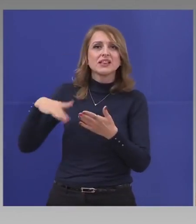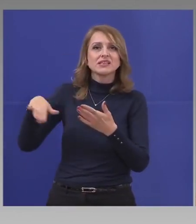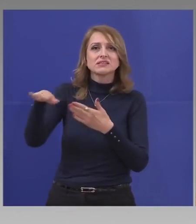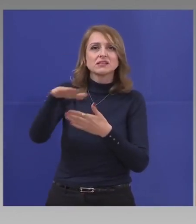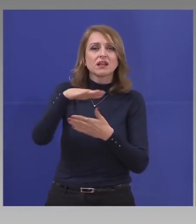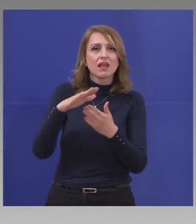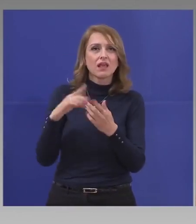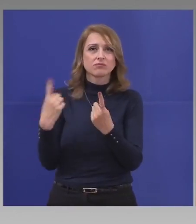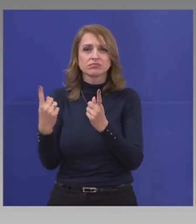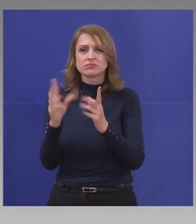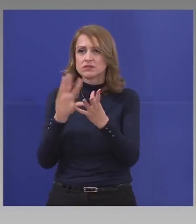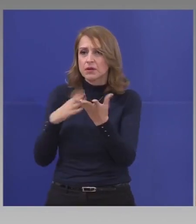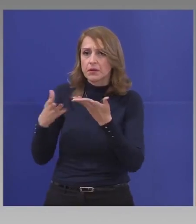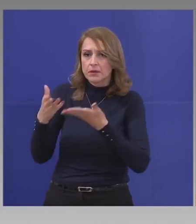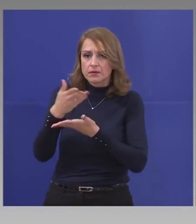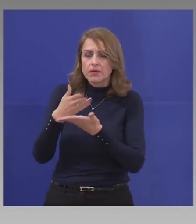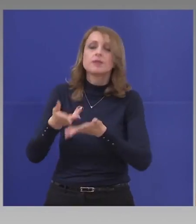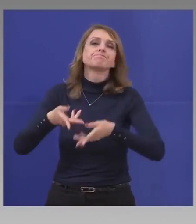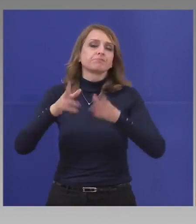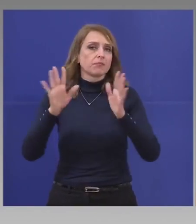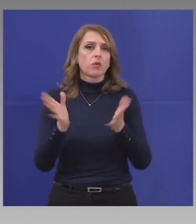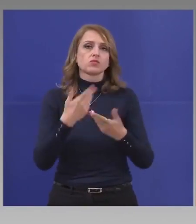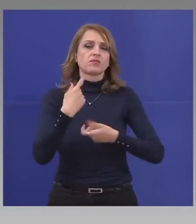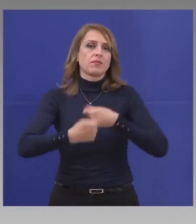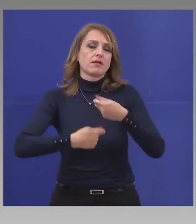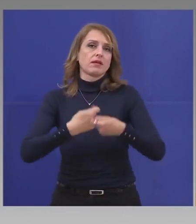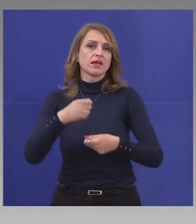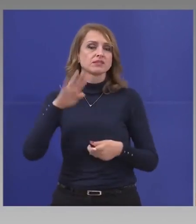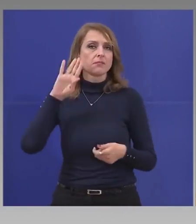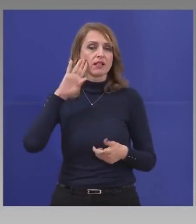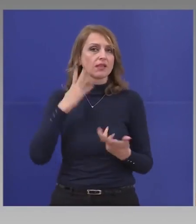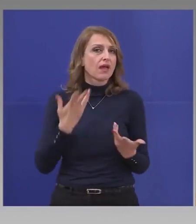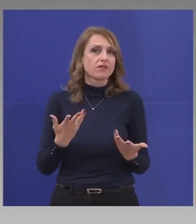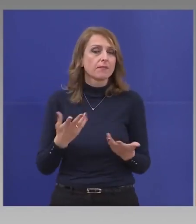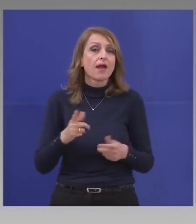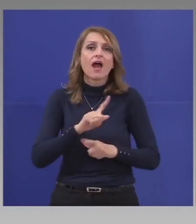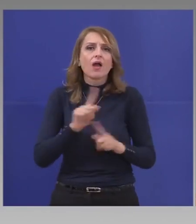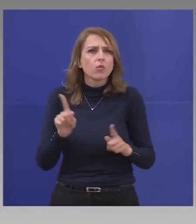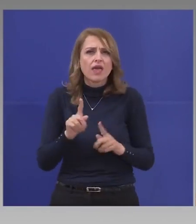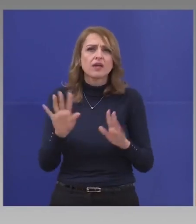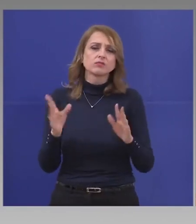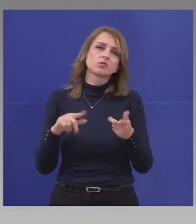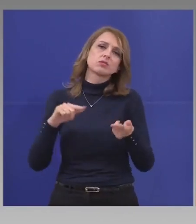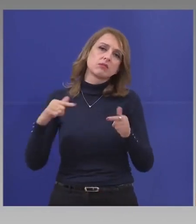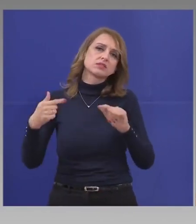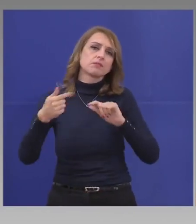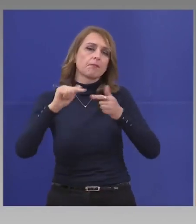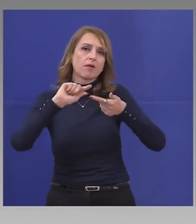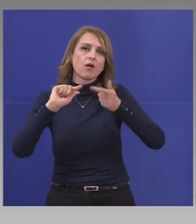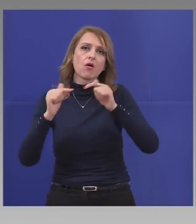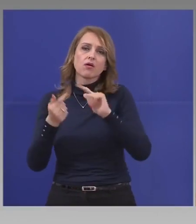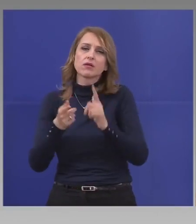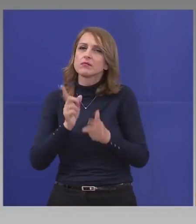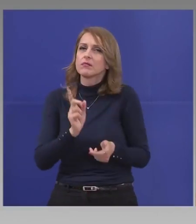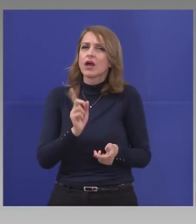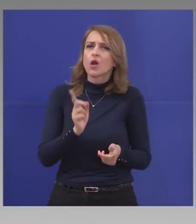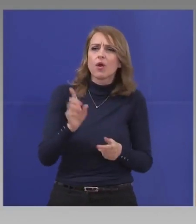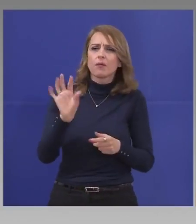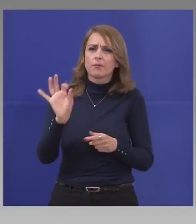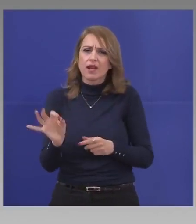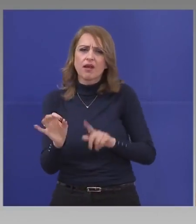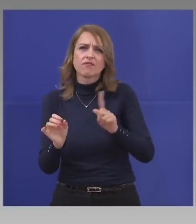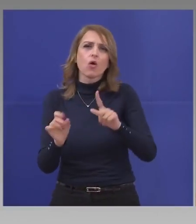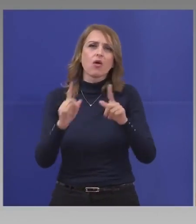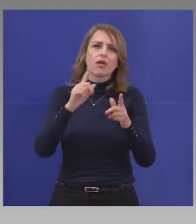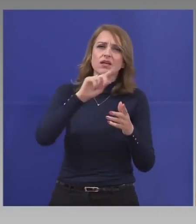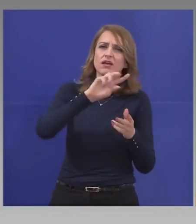и се привежда в изпълнение. Защото, иначе ще влеземе в спор, кой е прав, кой